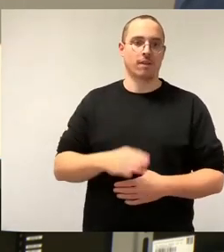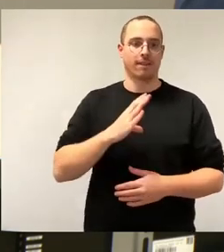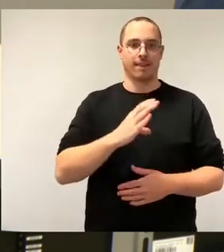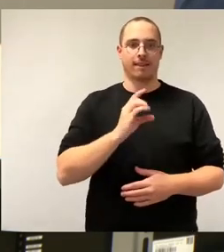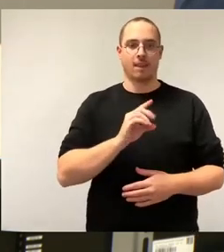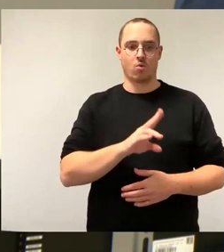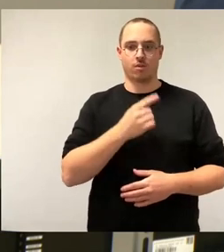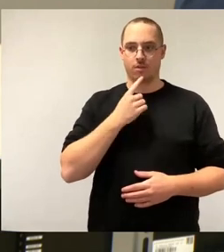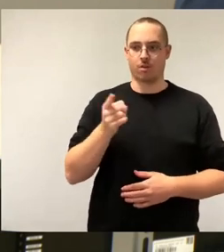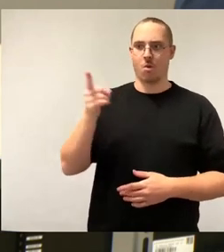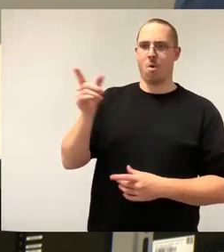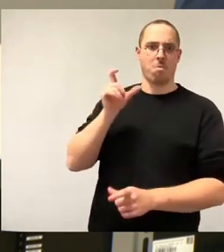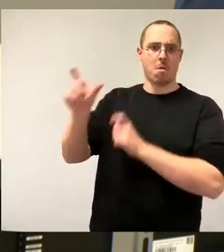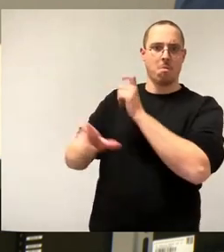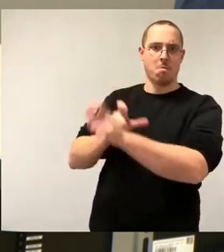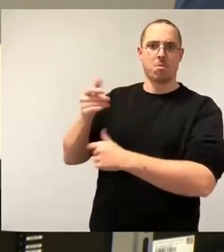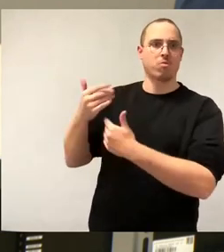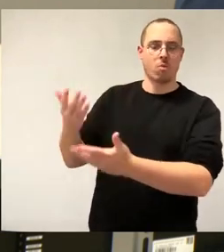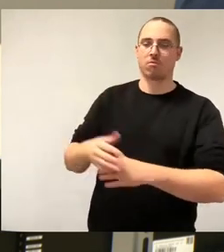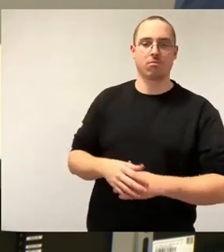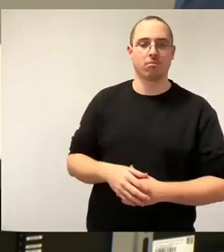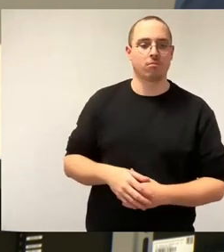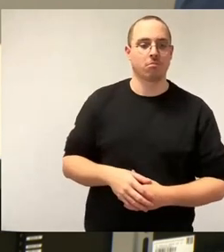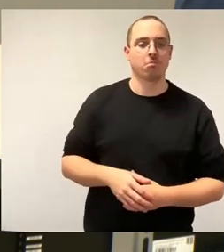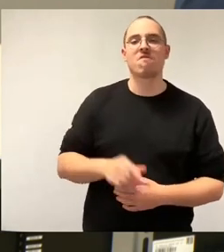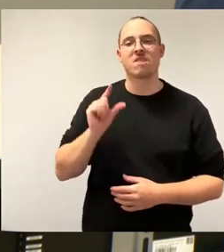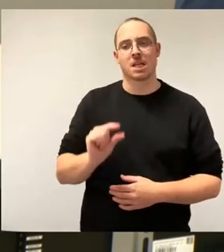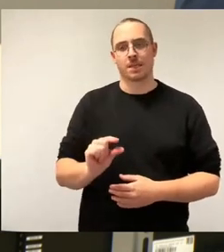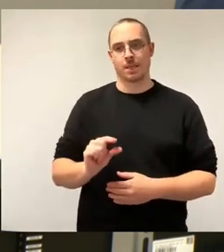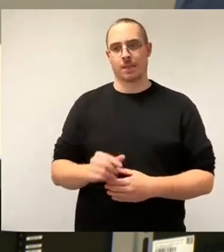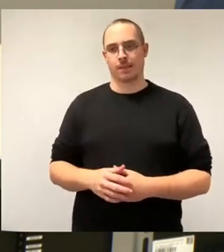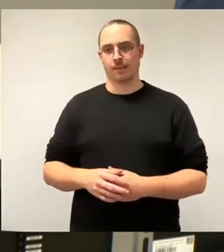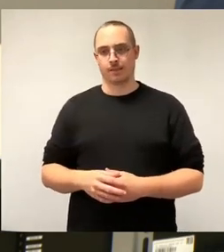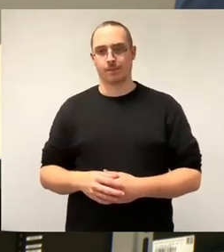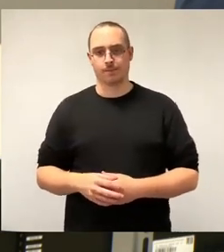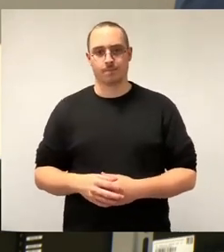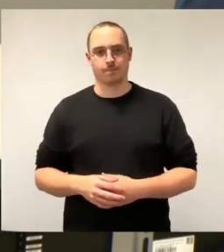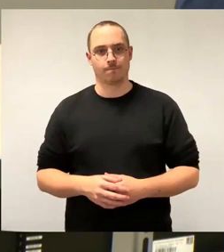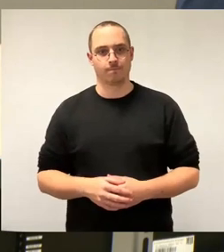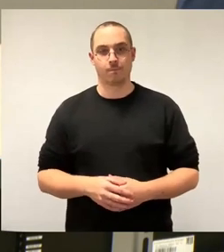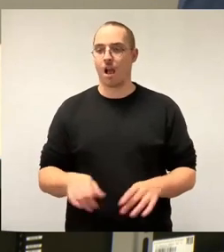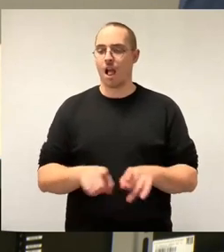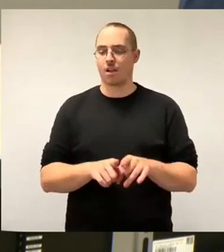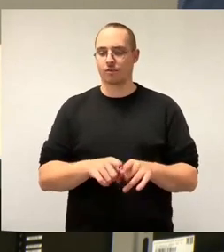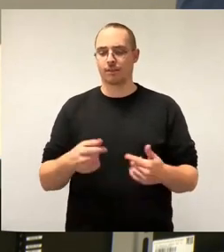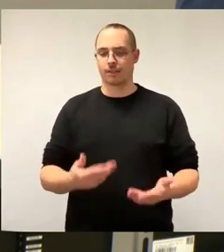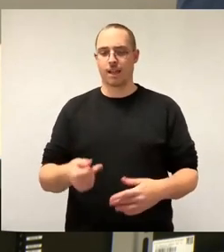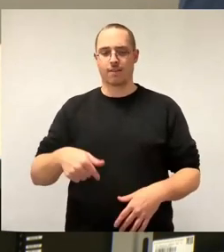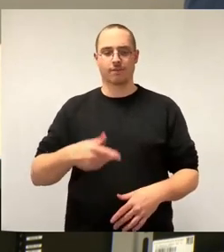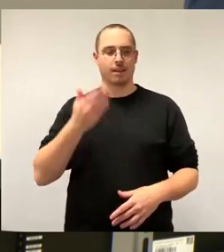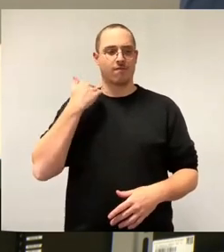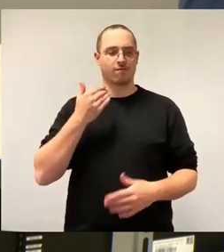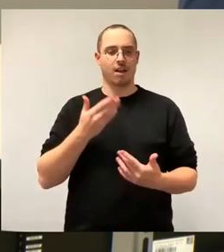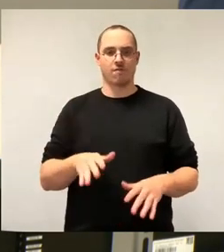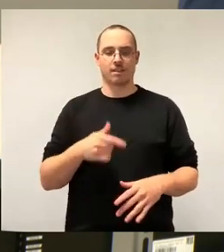geleistet hätte. Das Gleiche, ich hatte letztens auch hier in der Zeitung ein Déjà-vu, nein, kein Déjà-vu, ein erstauntes